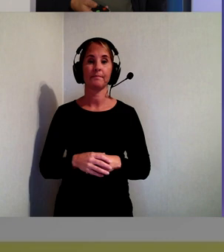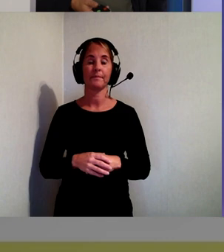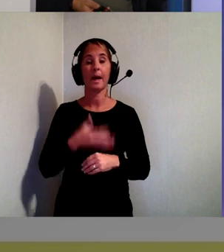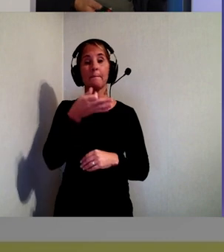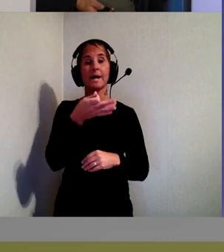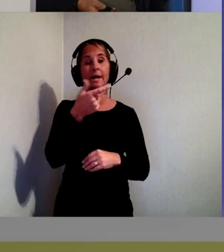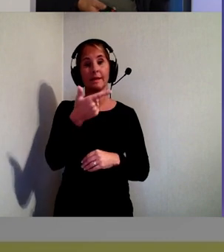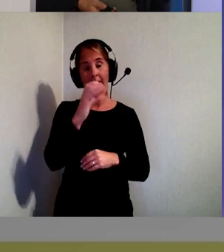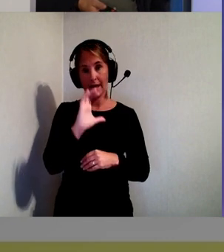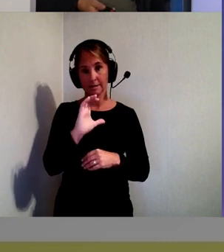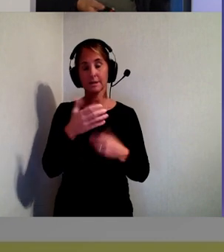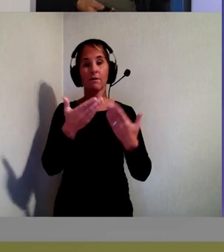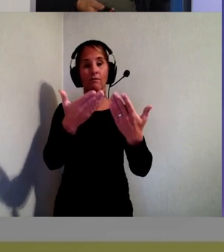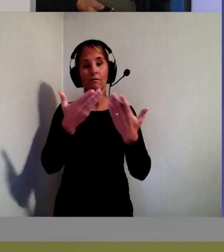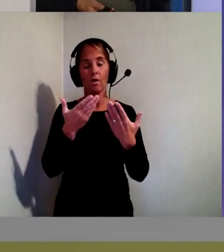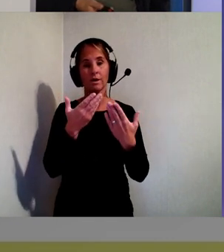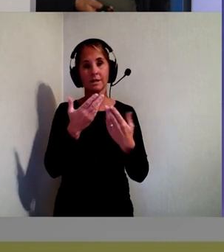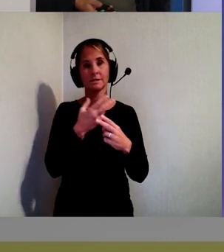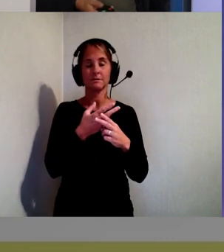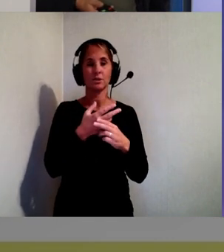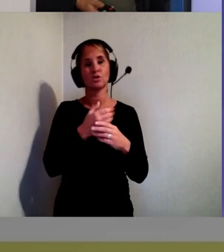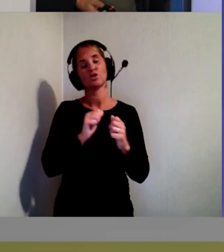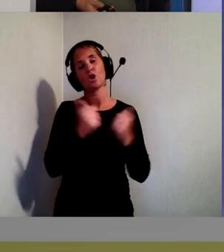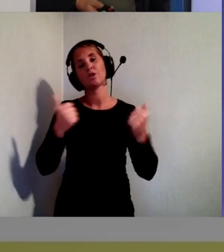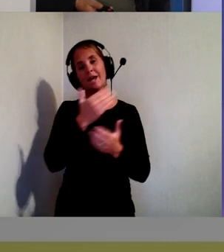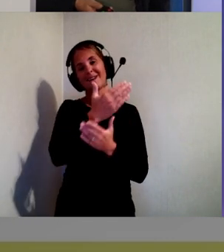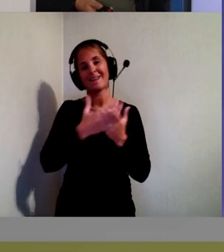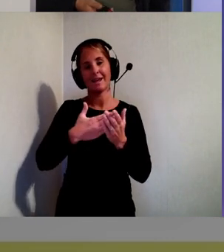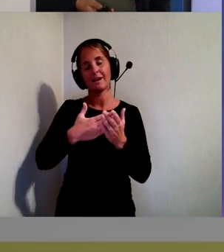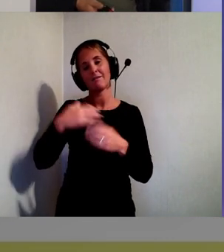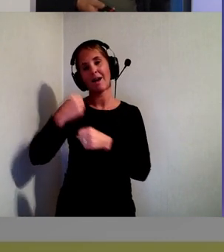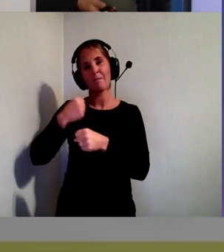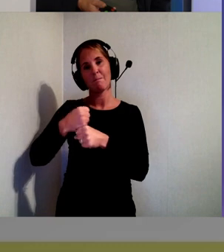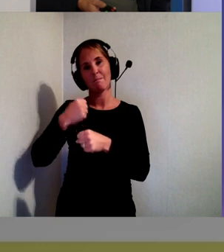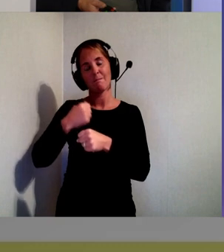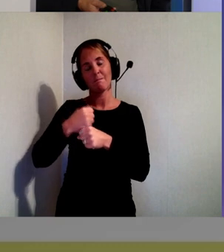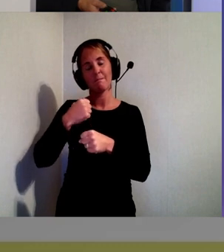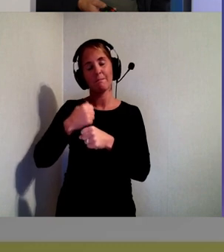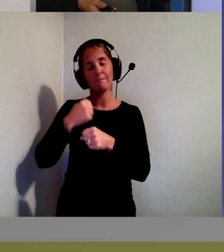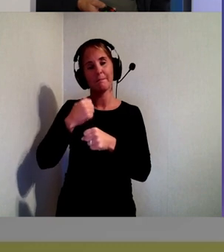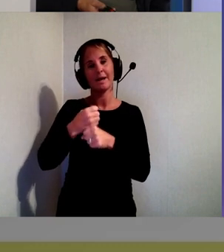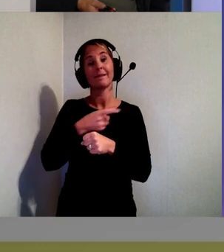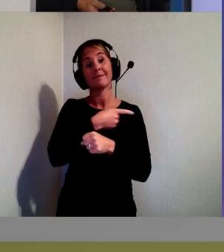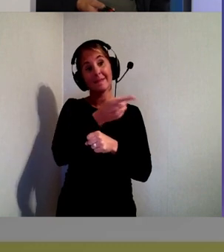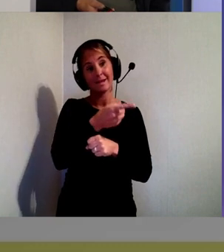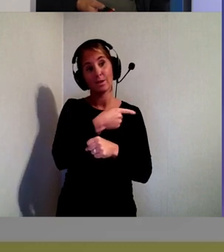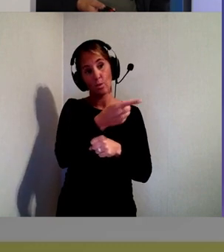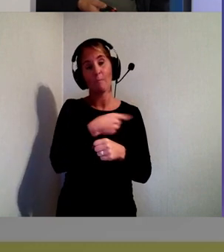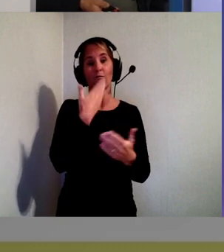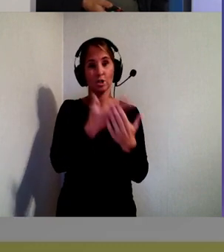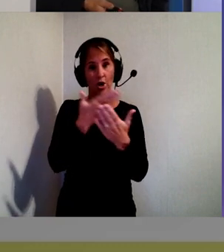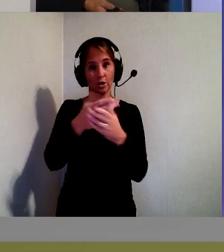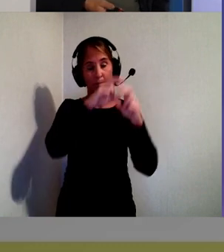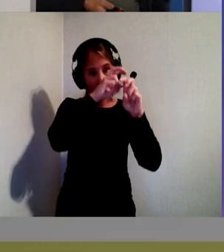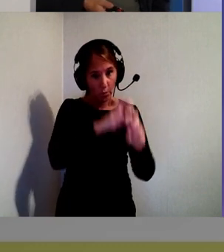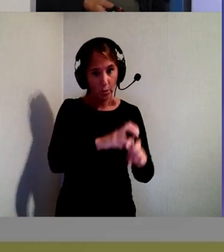få den största delen av kakan. Och det är de förslag som utredningen lämnade som ligger till grund